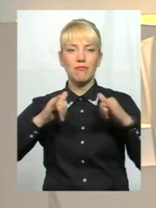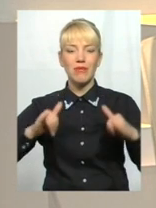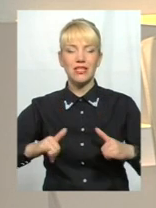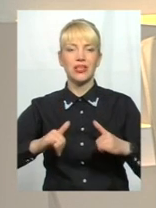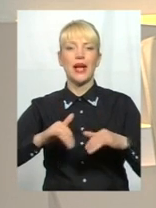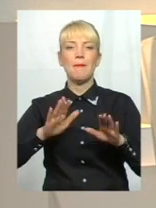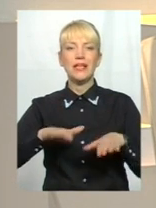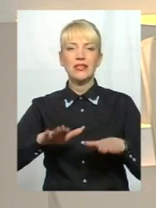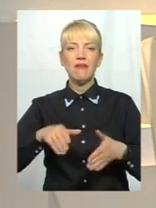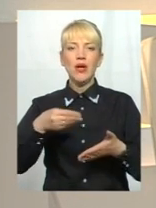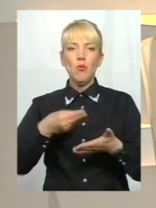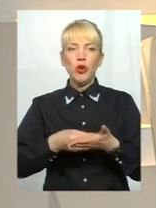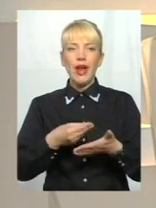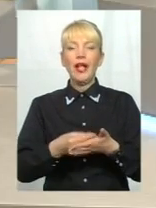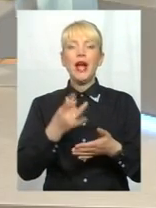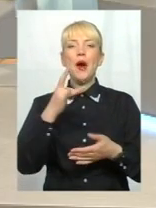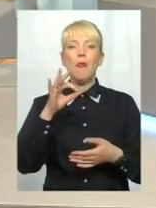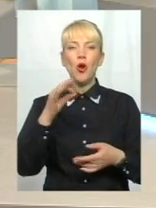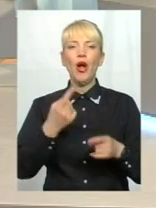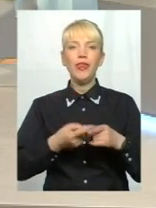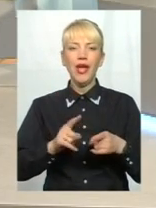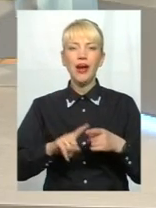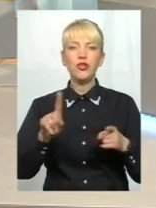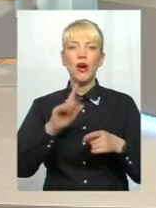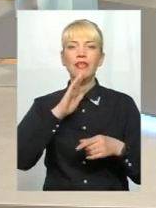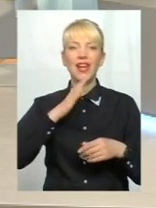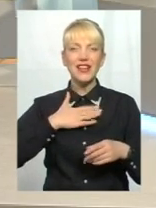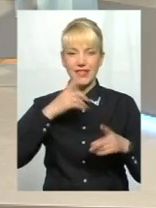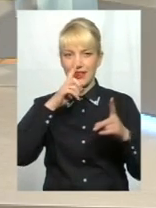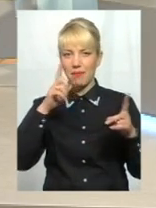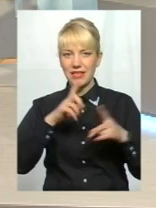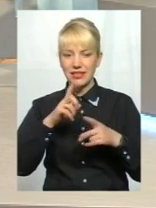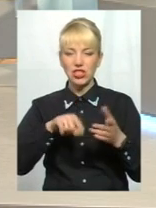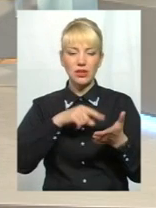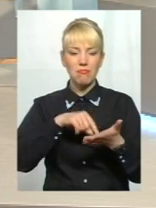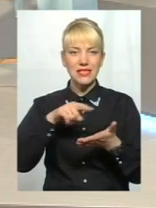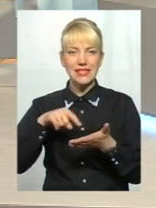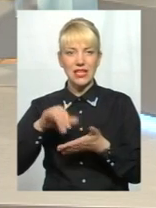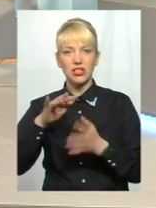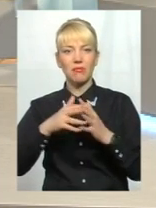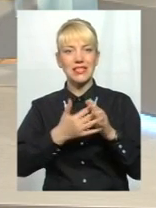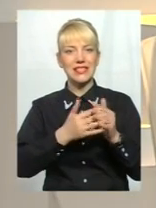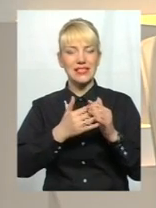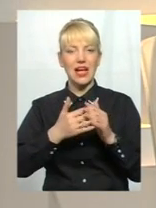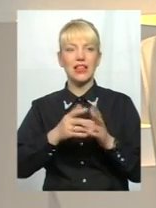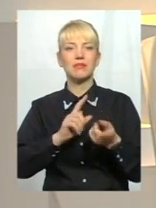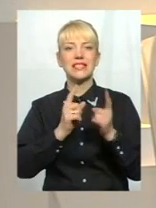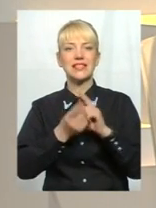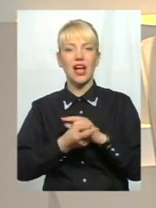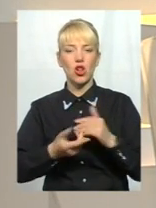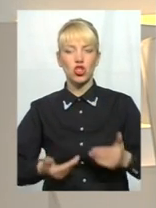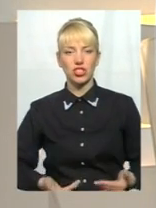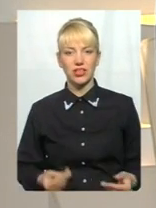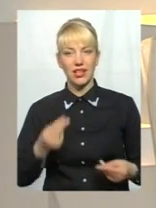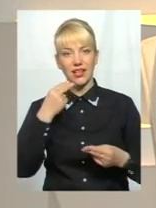про те, що нашим невеличким містечкам і селам стало жити краще. Такі декларації.